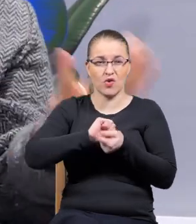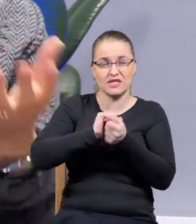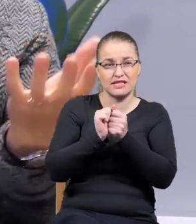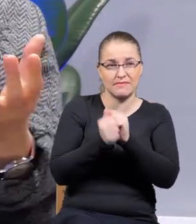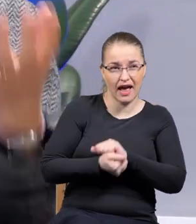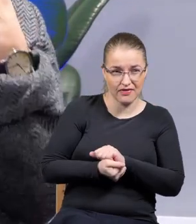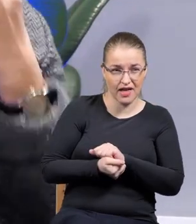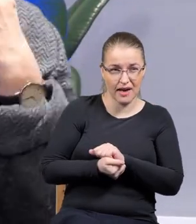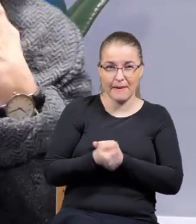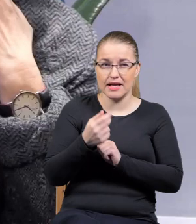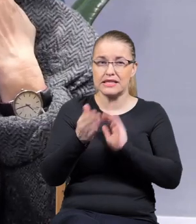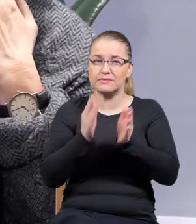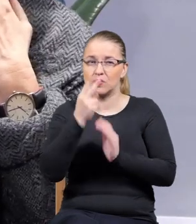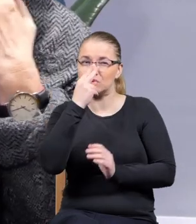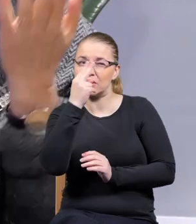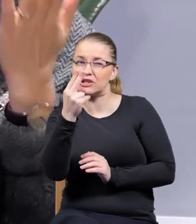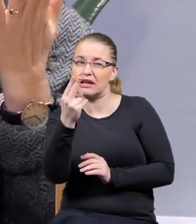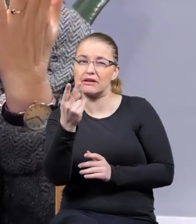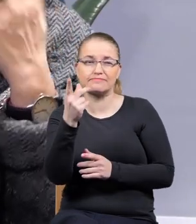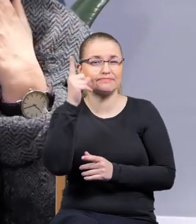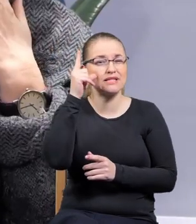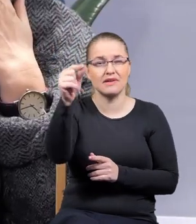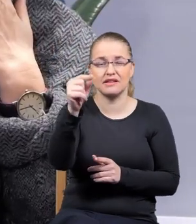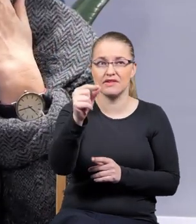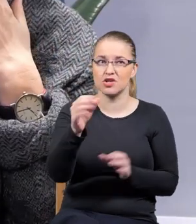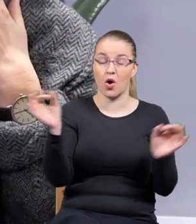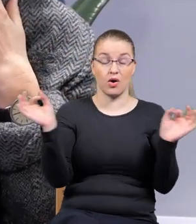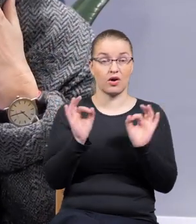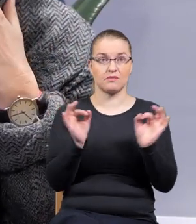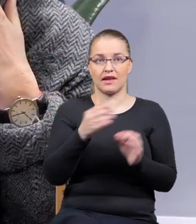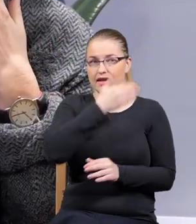perspektywy człowieka jest po prostu przerażająca. Ja nie wiedziałem, że to tak jest.